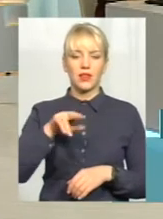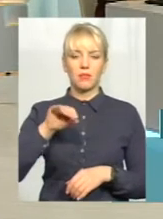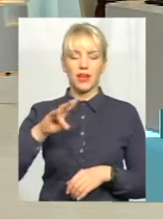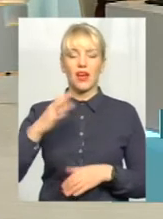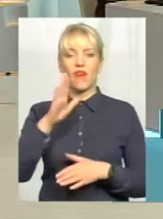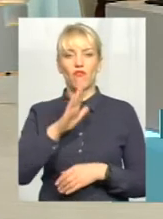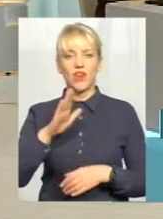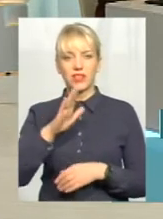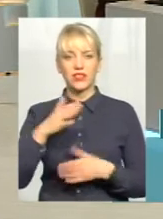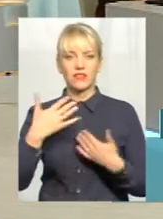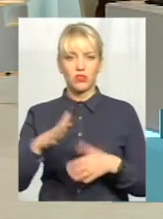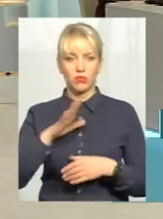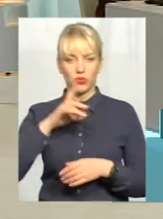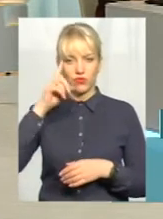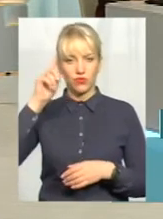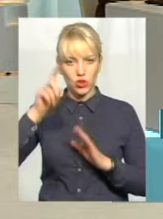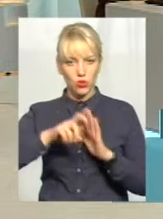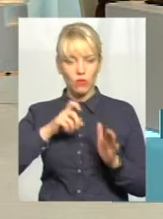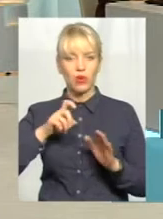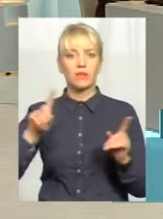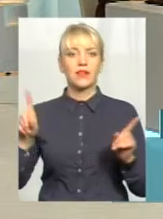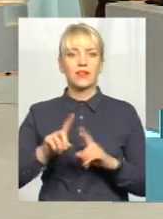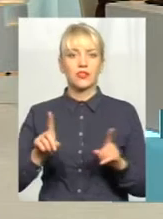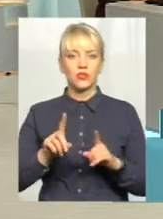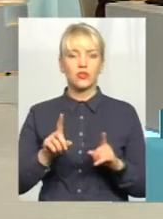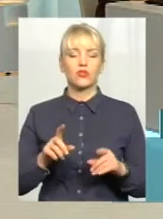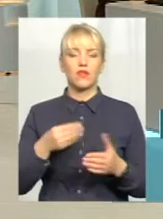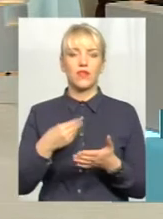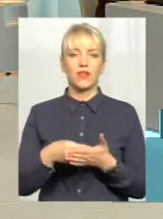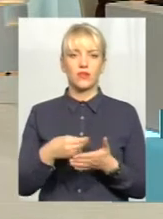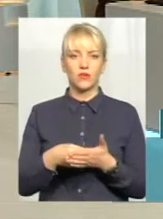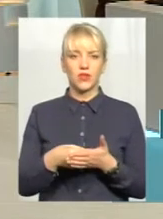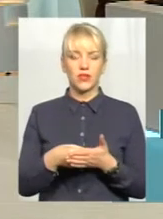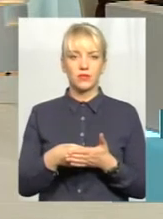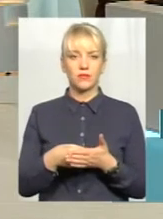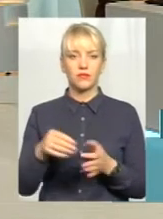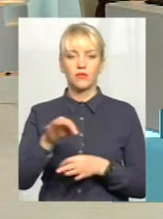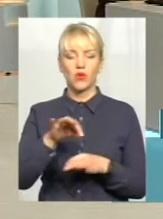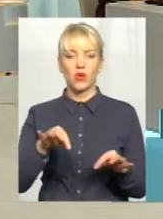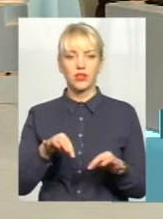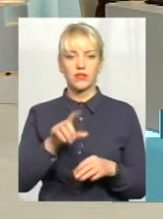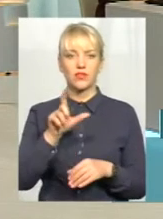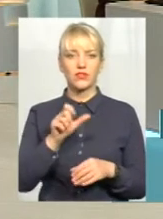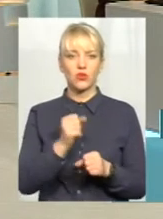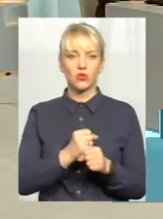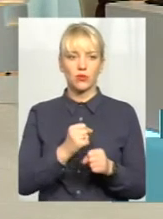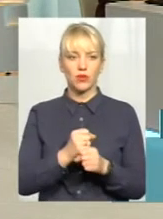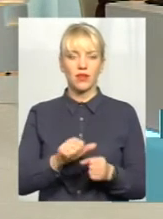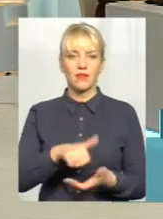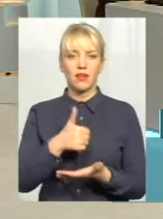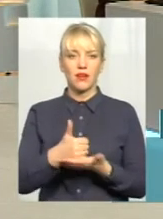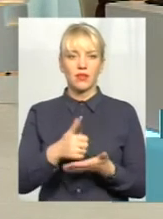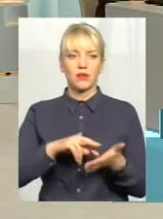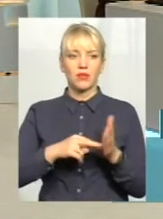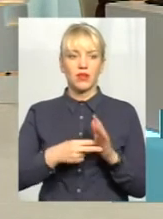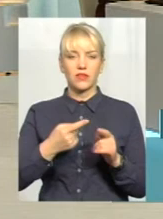в вересні, насправді, було відомо, що фінансування проєктів з розробки генеральних планів,